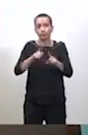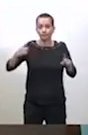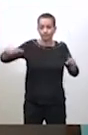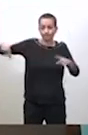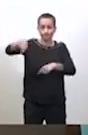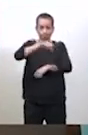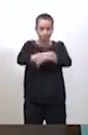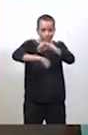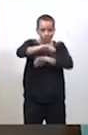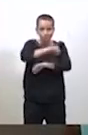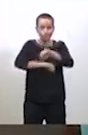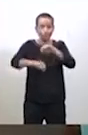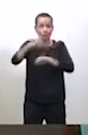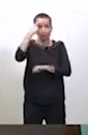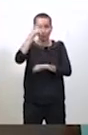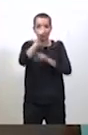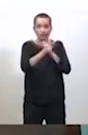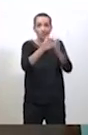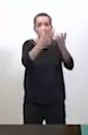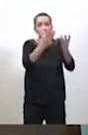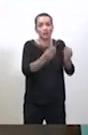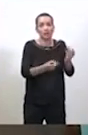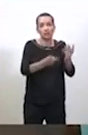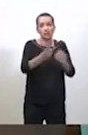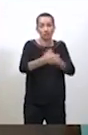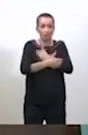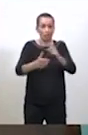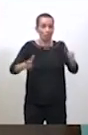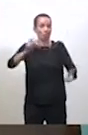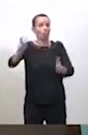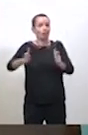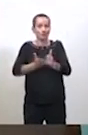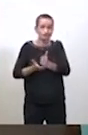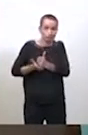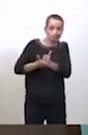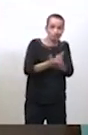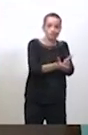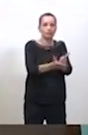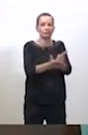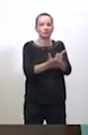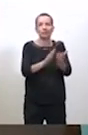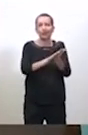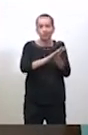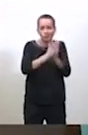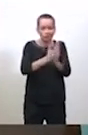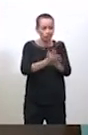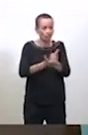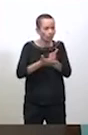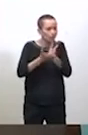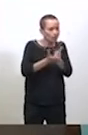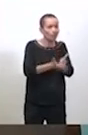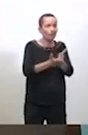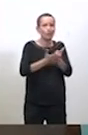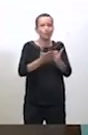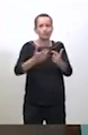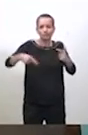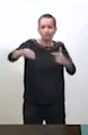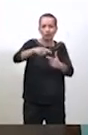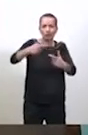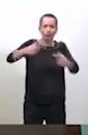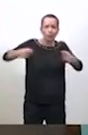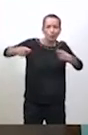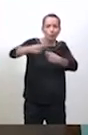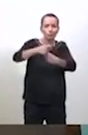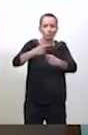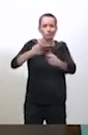donner assistance aux plus fragiles, aux plus précaires, pour aider le tissu associatif, économique, culturel de notre